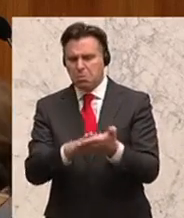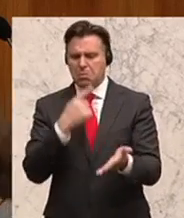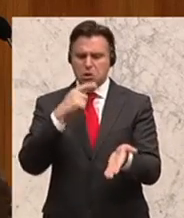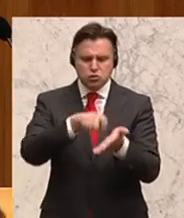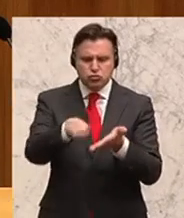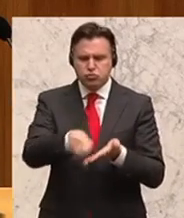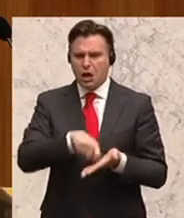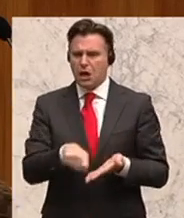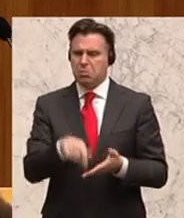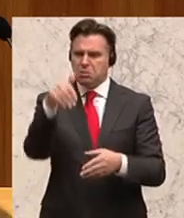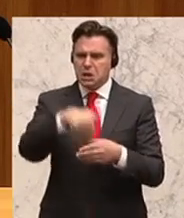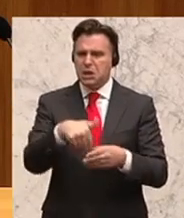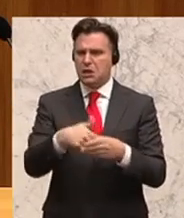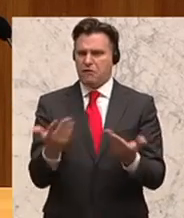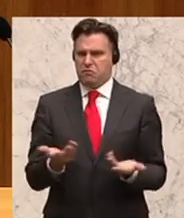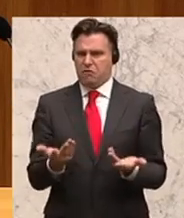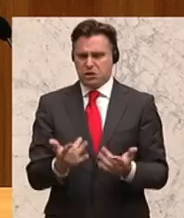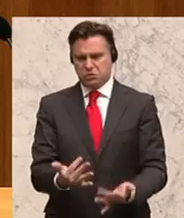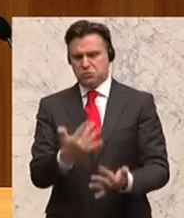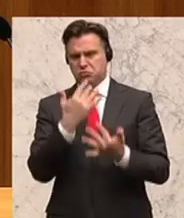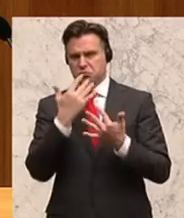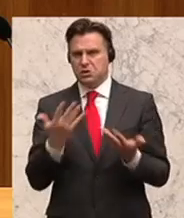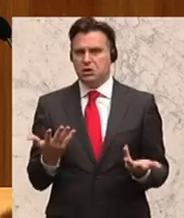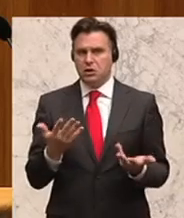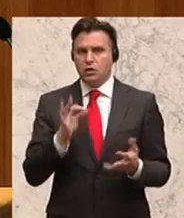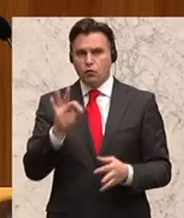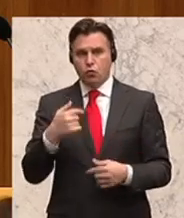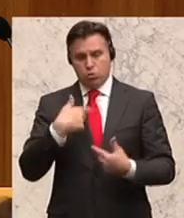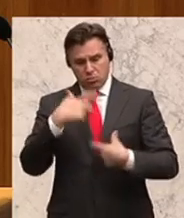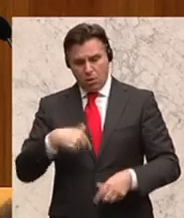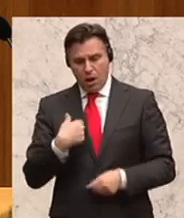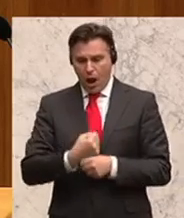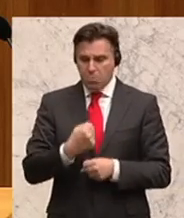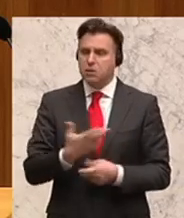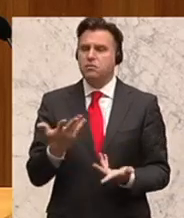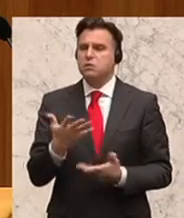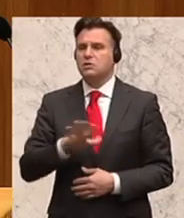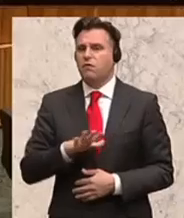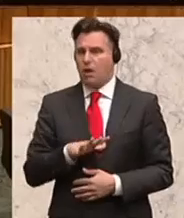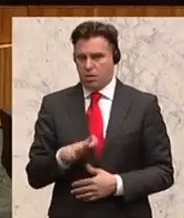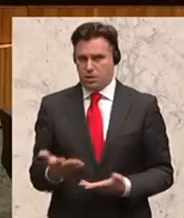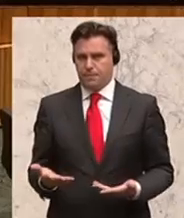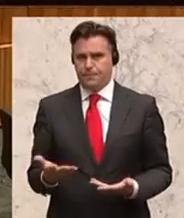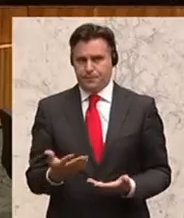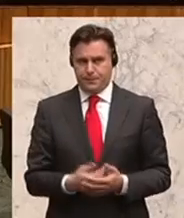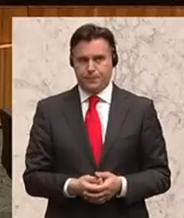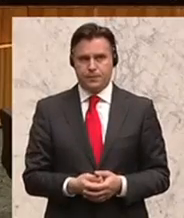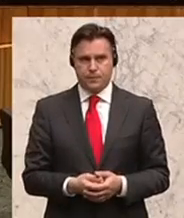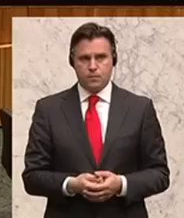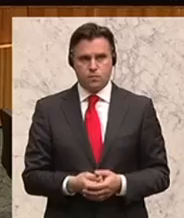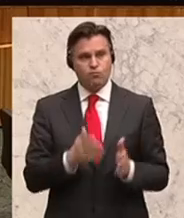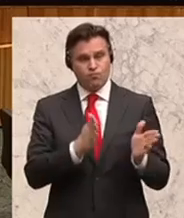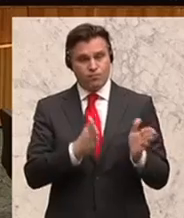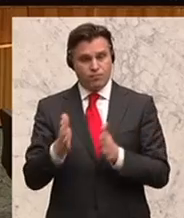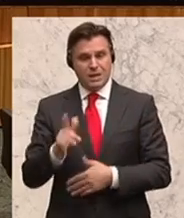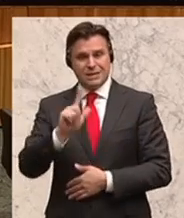schreiben, was ist das für eine Substanz und in welche Richtung ist es für den Arbeitnehmer oder die Arbeitnehmerin gefährlich. Der zweite Punkt, wo